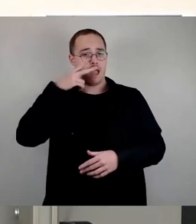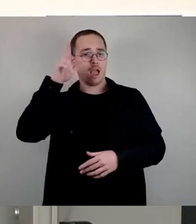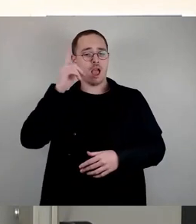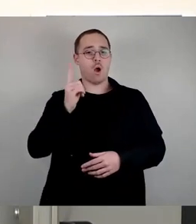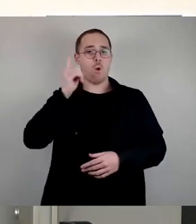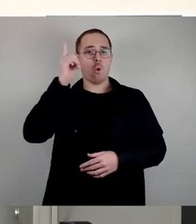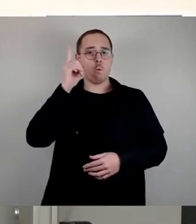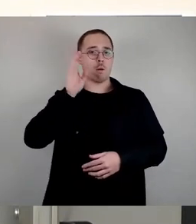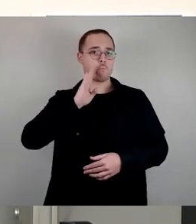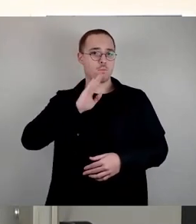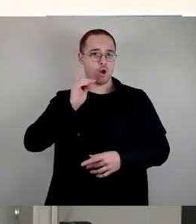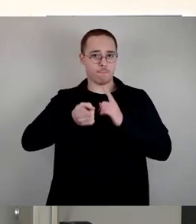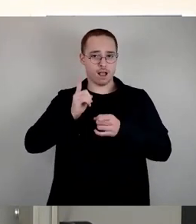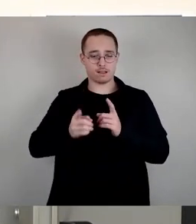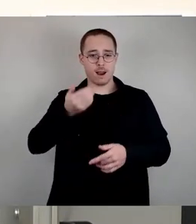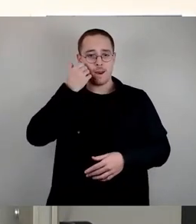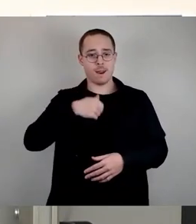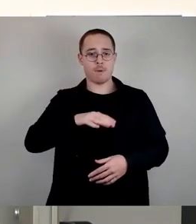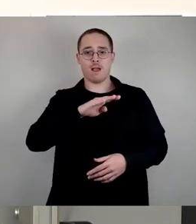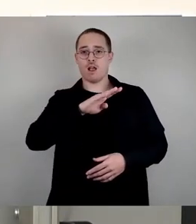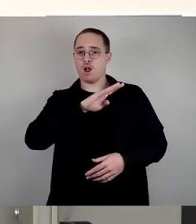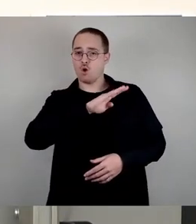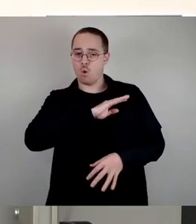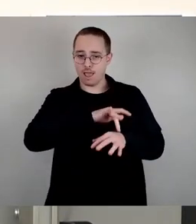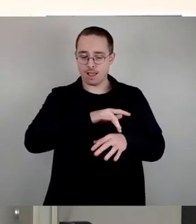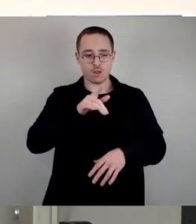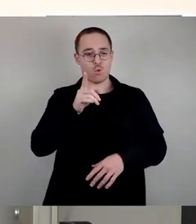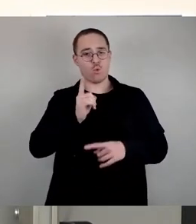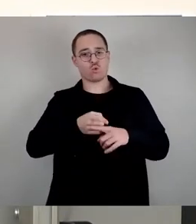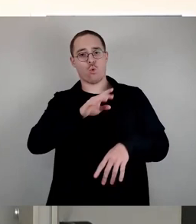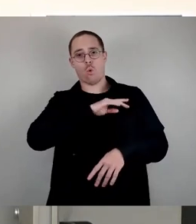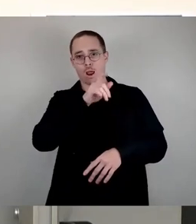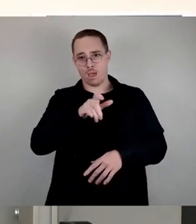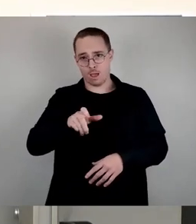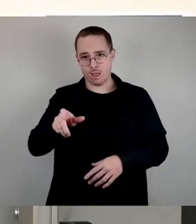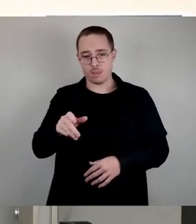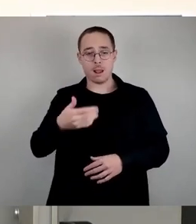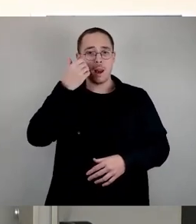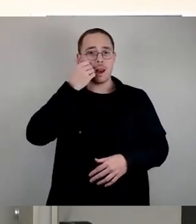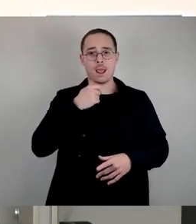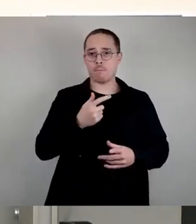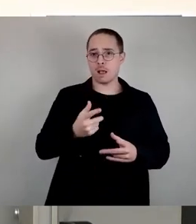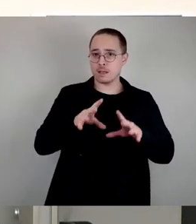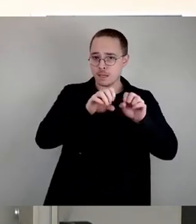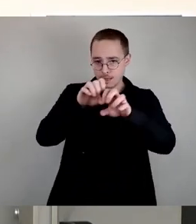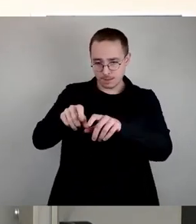sehr geehrte Kolleginnen und Kollegen, liebe Gäste auf dem Horror und im Livestream.